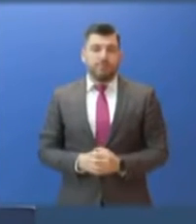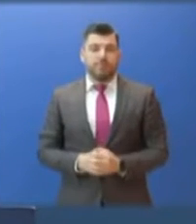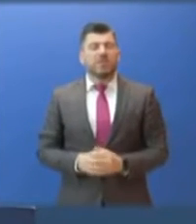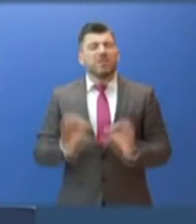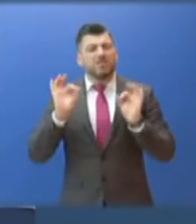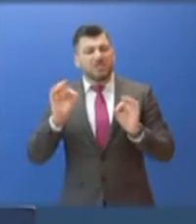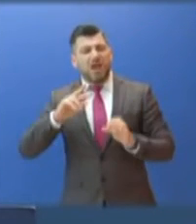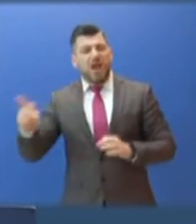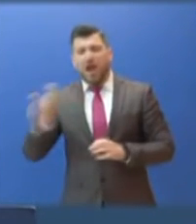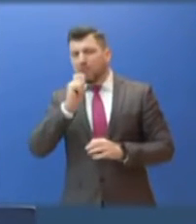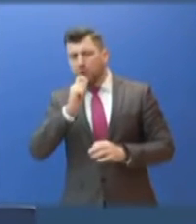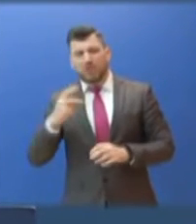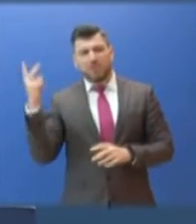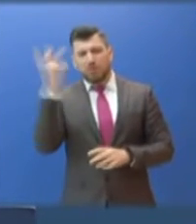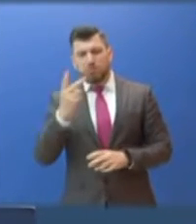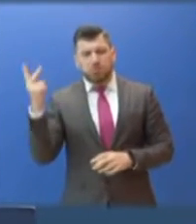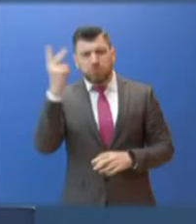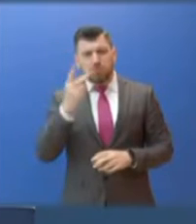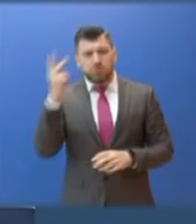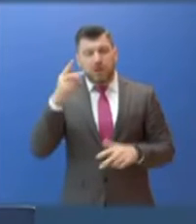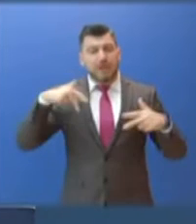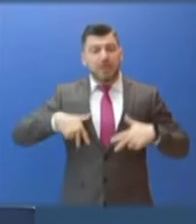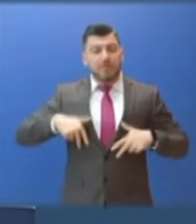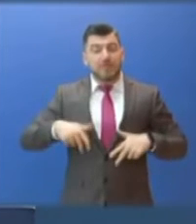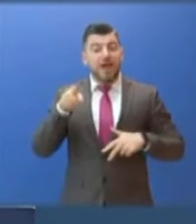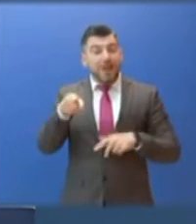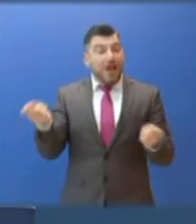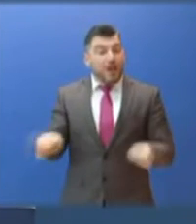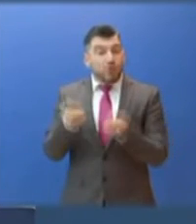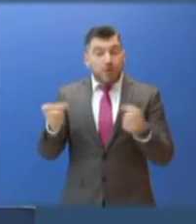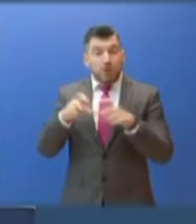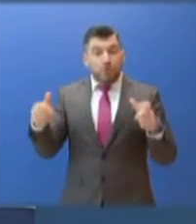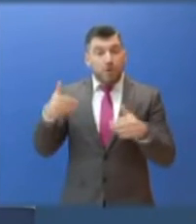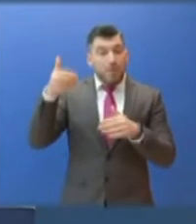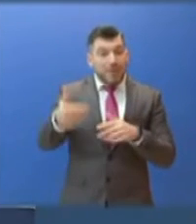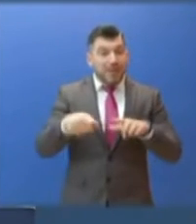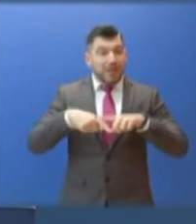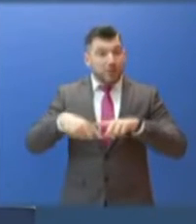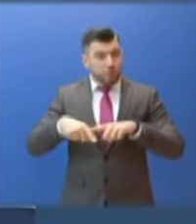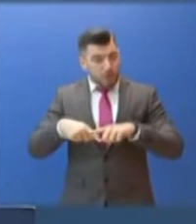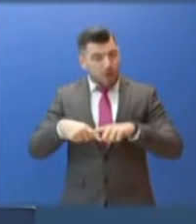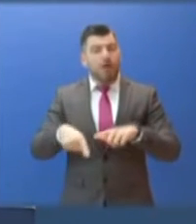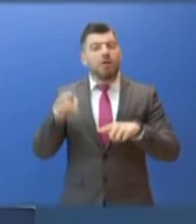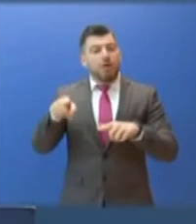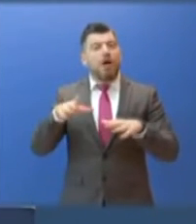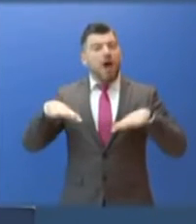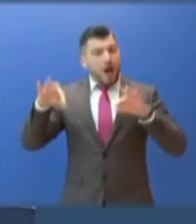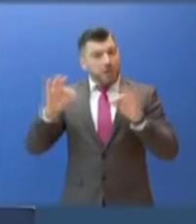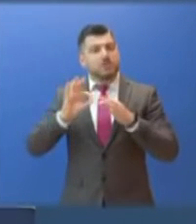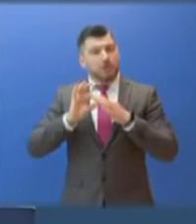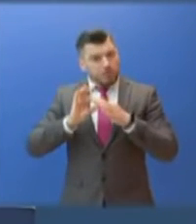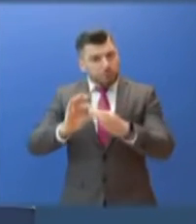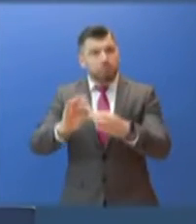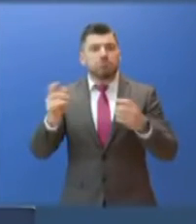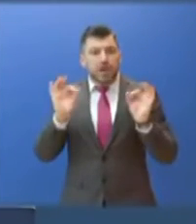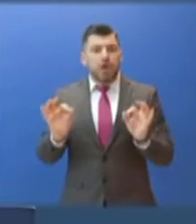κοινωνολογία της αντιπολίτευσης, η επαναλειτουργία των σχολείων, μετά τις διακοπές των Χριστουγέννων, ξεκίνησε και συνεχίζεται κανονικά. Ενδεικτικά να σας